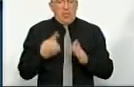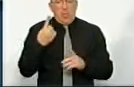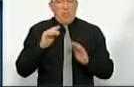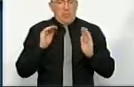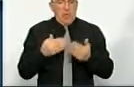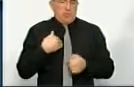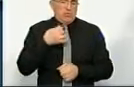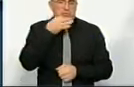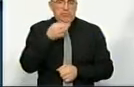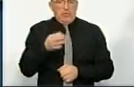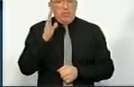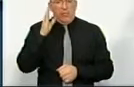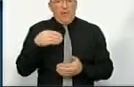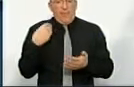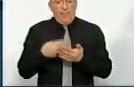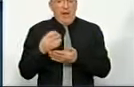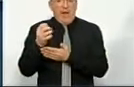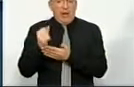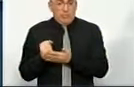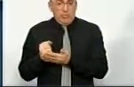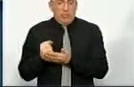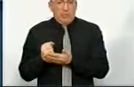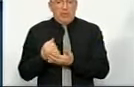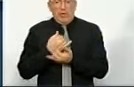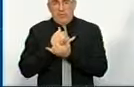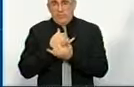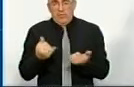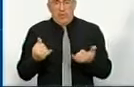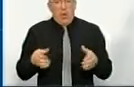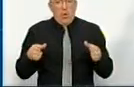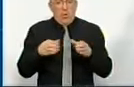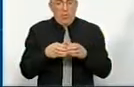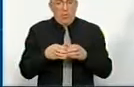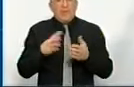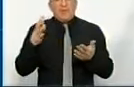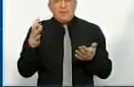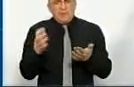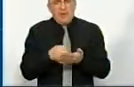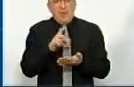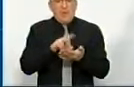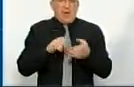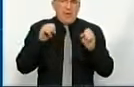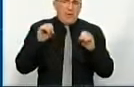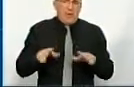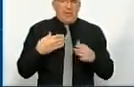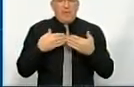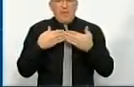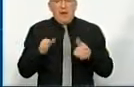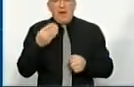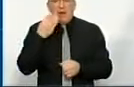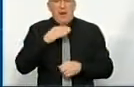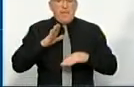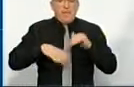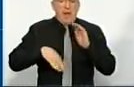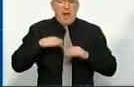момент тільки хочу сказати. Будуть фінансові ресурси, забезпечена громада, знайдуть приклади рішень, ми випускаємо так звані кращі